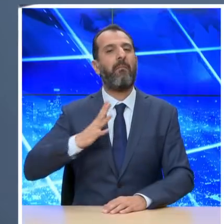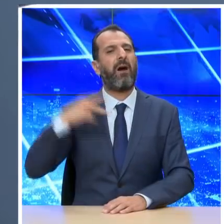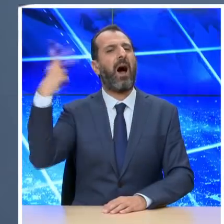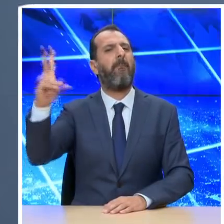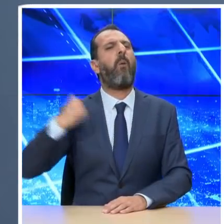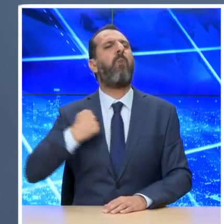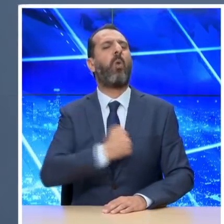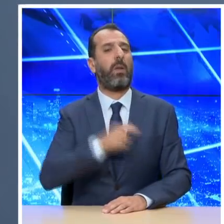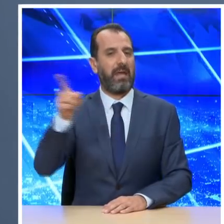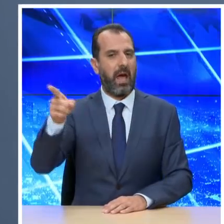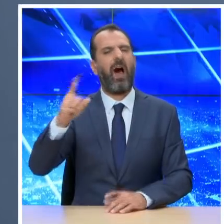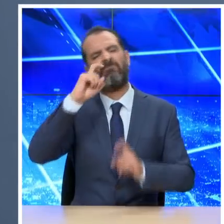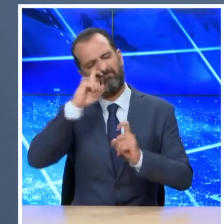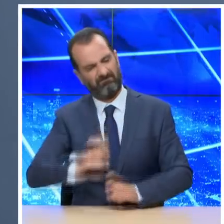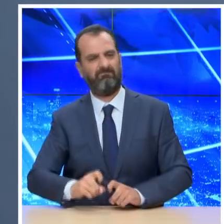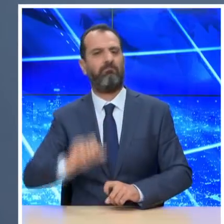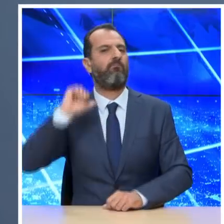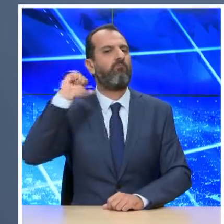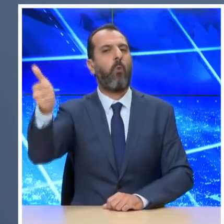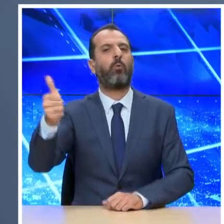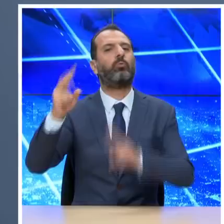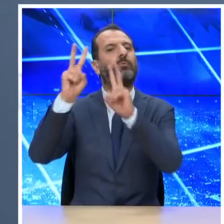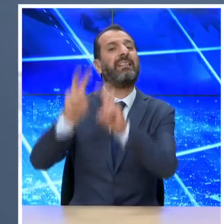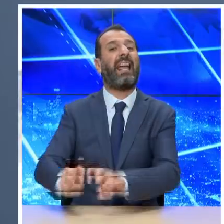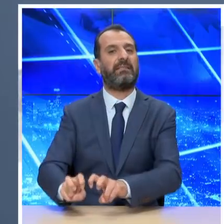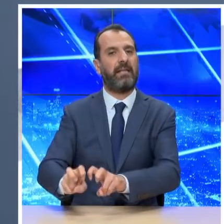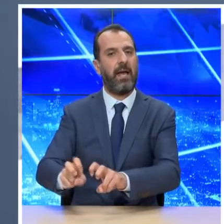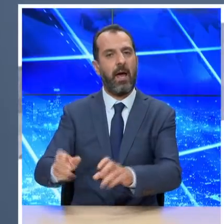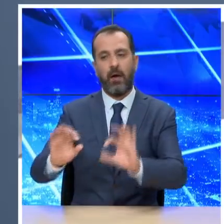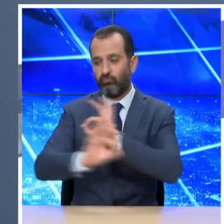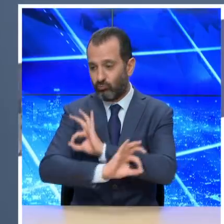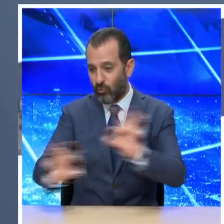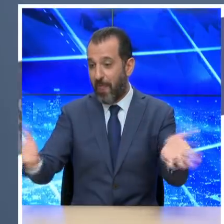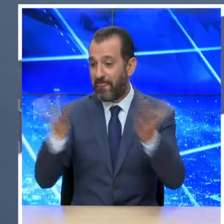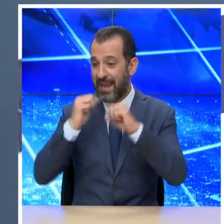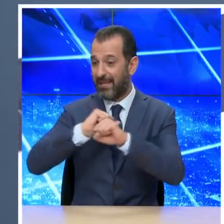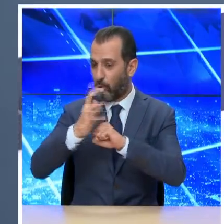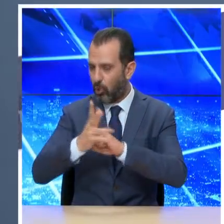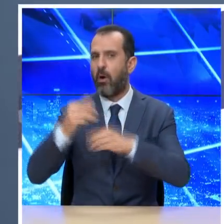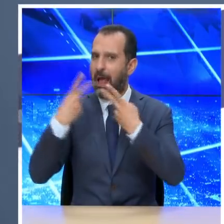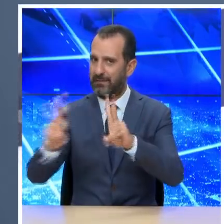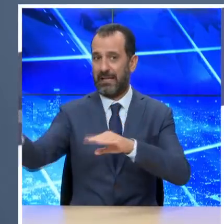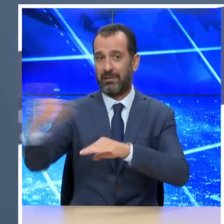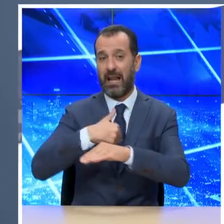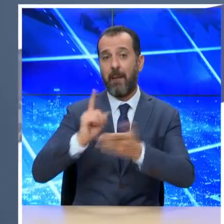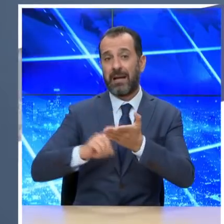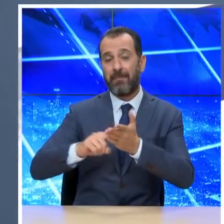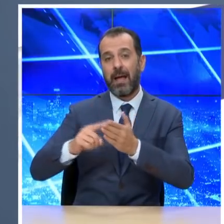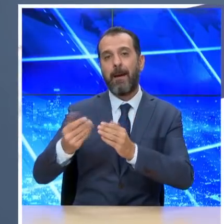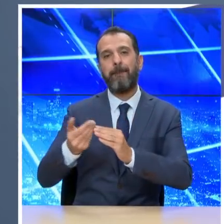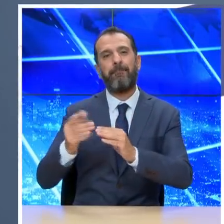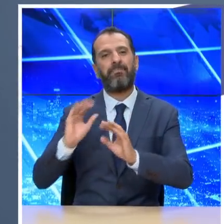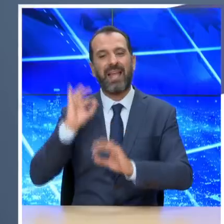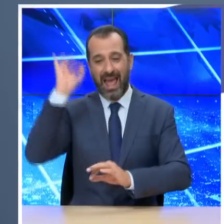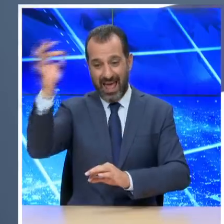Πολωνία πρέπει να διαθέτουν υποχρεωτικά αρνητικό τεστ COVID-19 το οποίο θα έχει διενεργηθεί μέχρι 72 ώρες τους πριν την